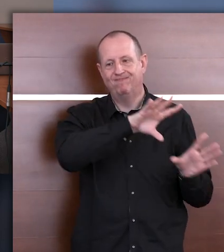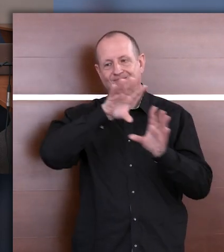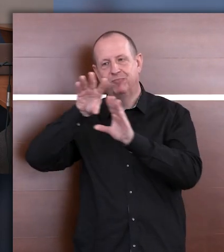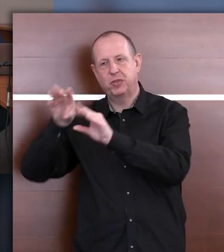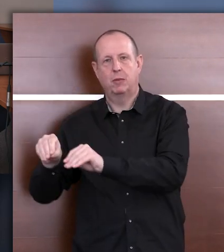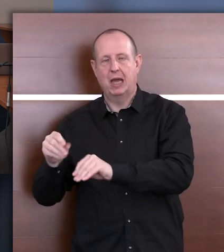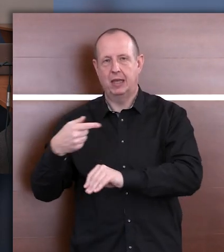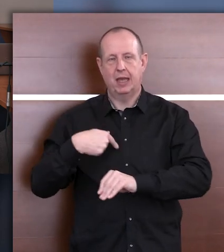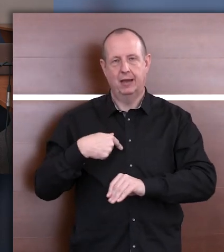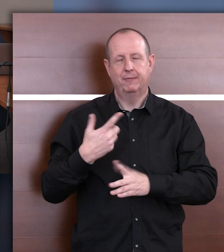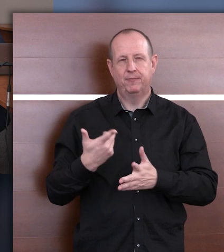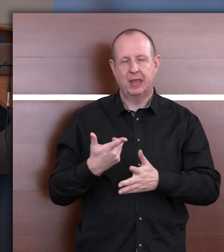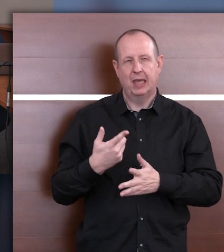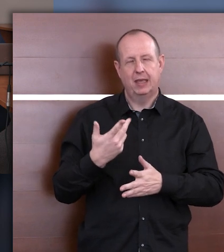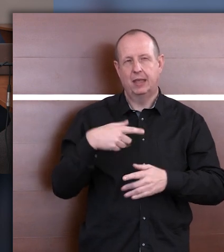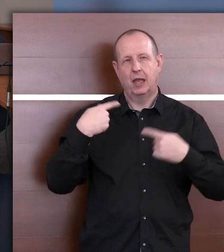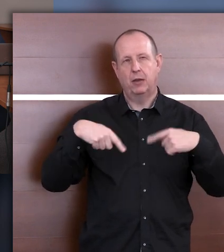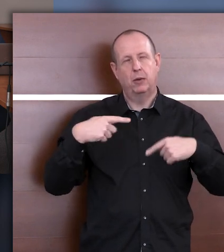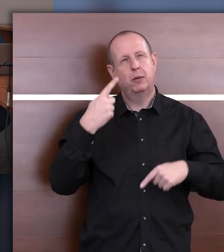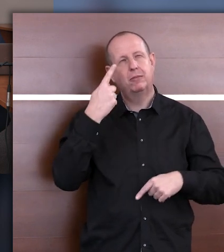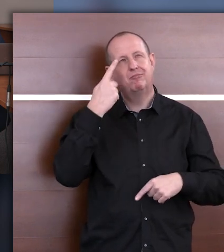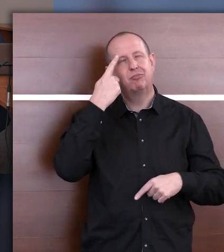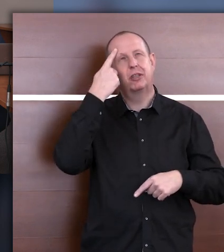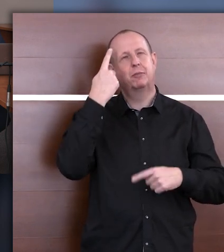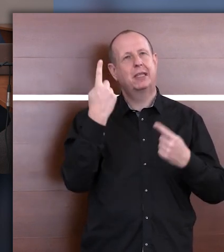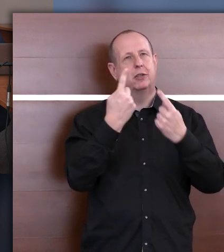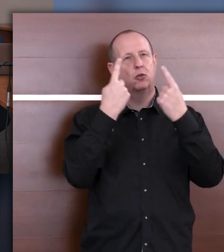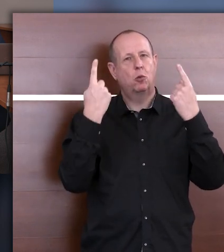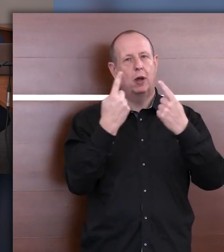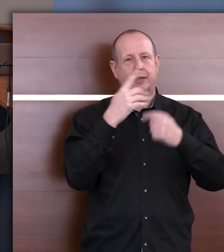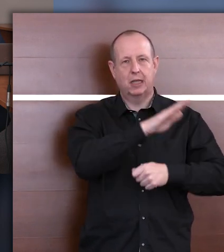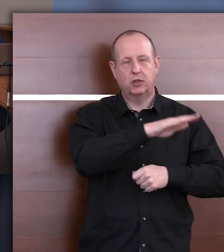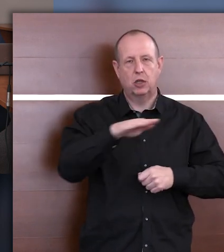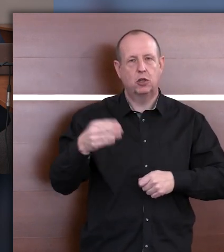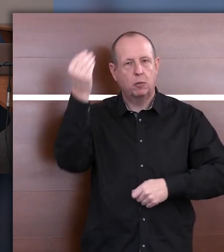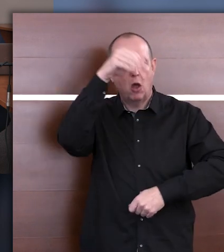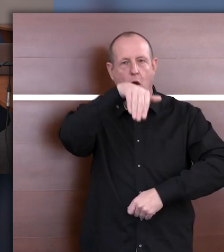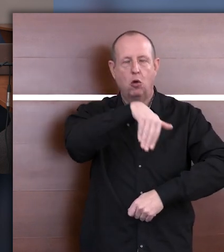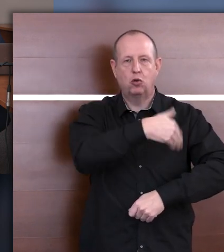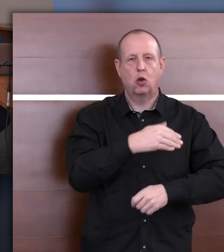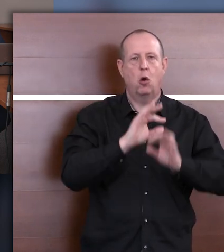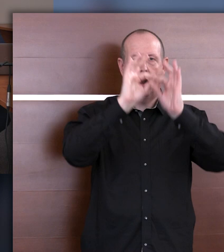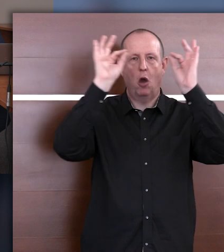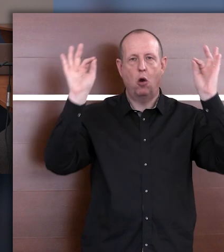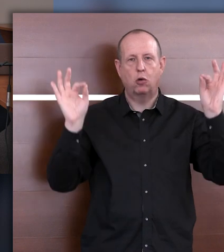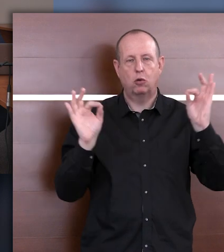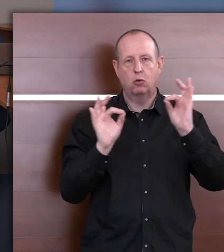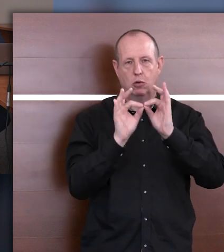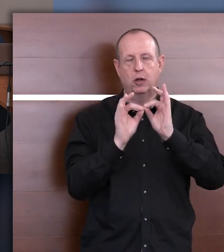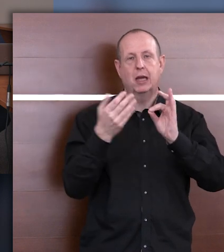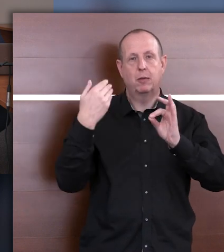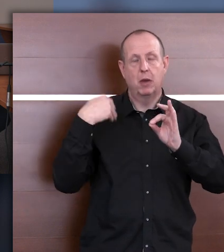Ja osobiście nie przypominam sobie przypadku, aby dzieci ze szkół ogólnodostępnych zostały w tych